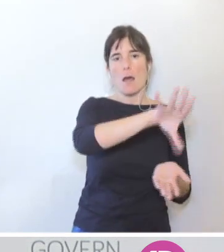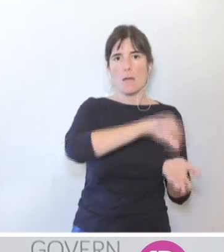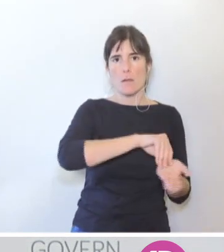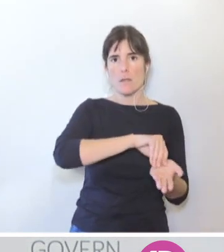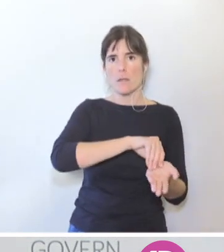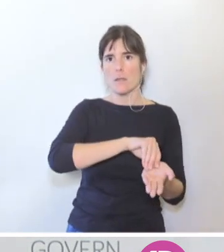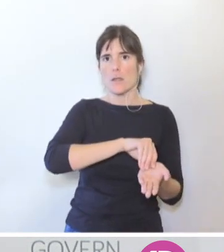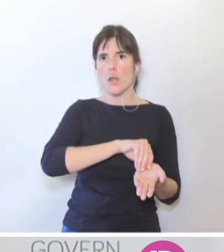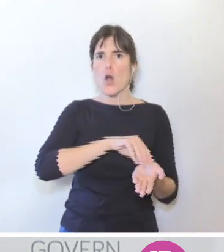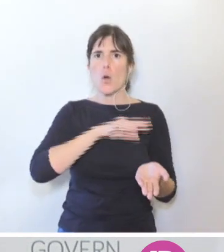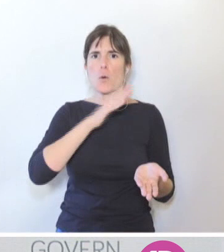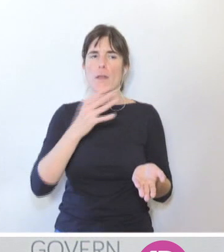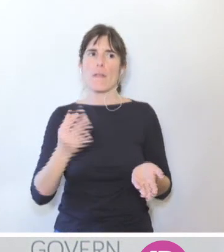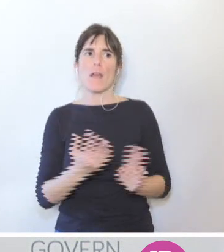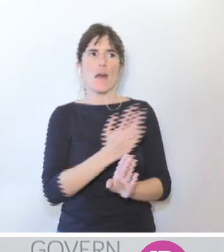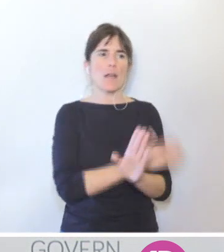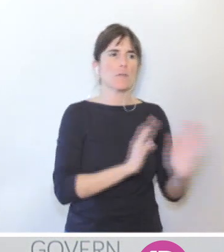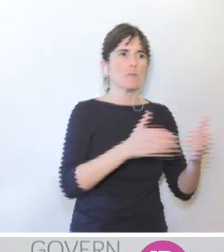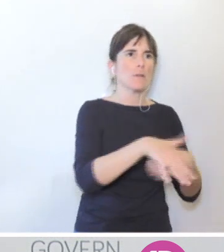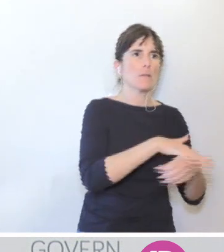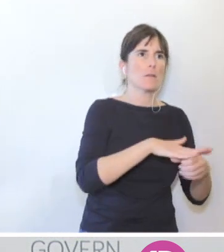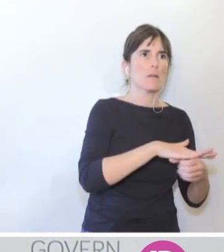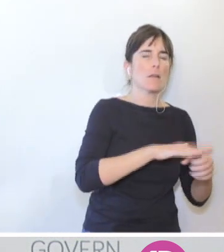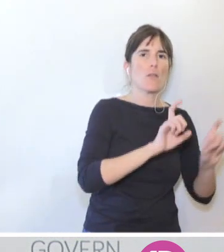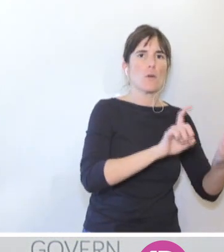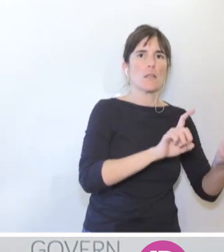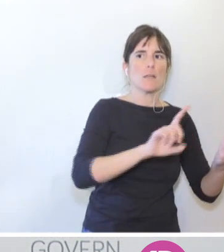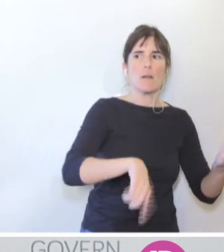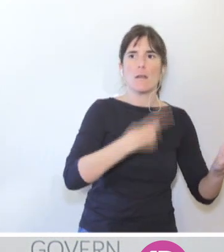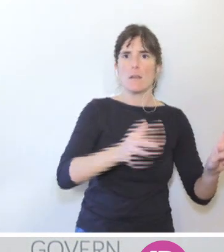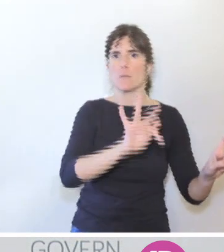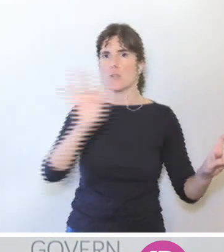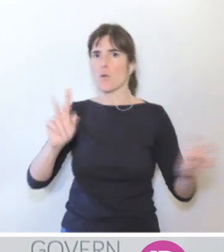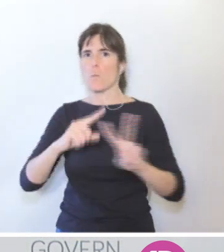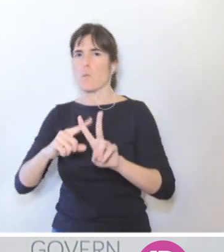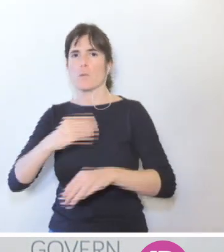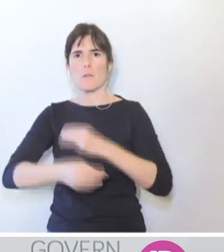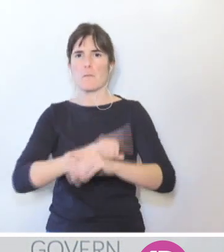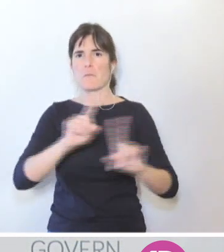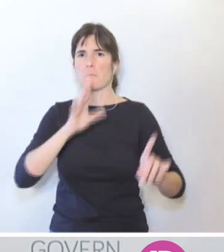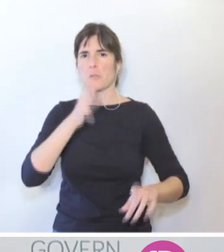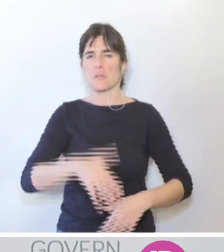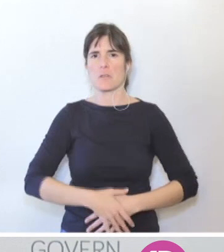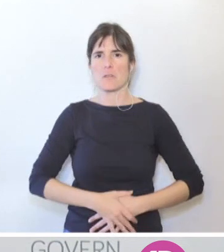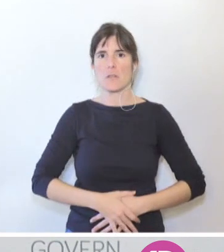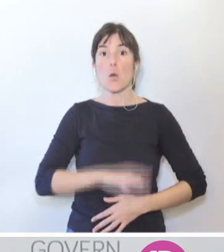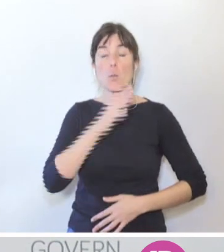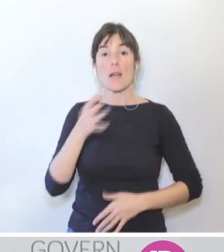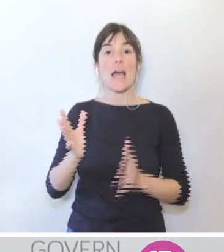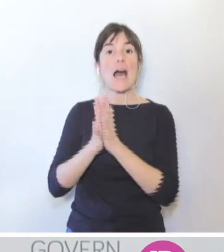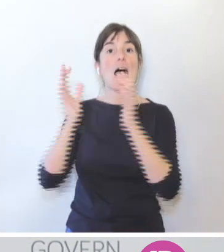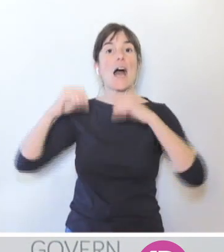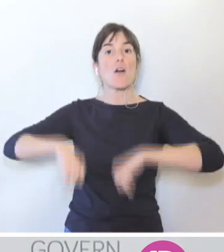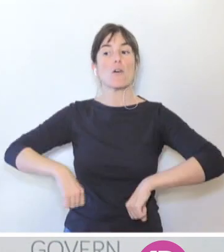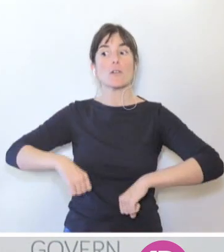Permetim que ho digui així de clar, però és que els acords els celebren els representants dels ciutadans de les